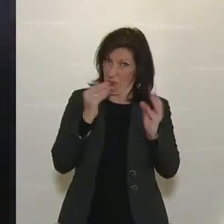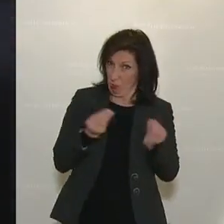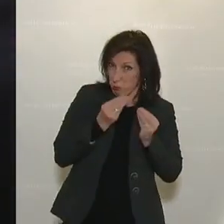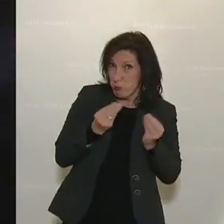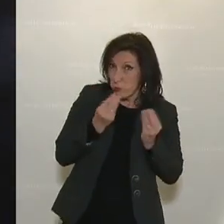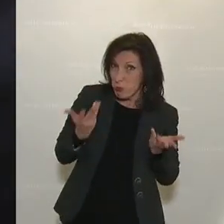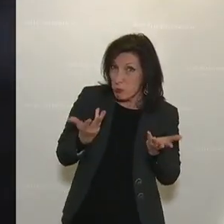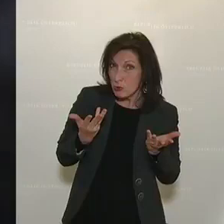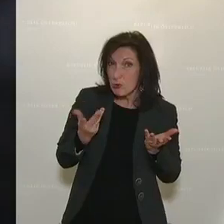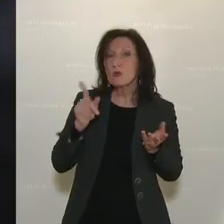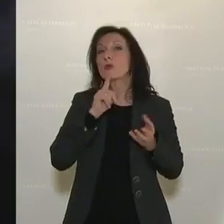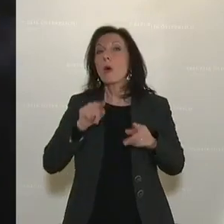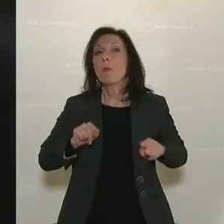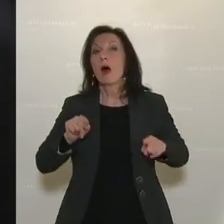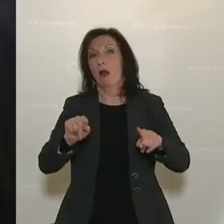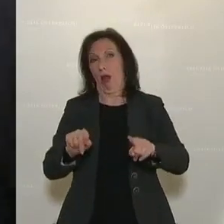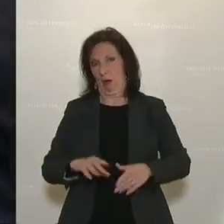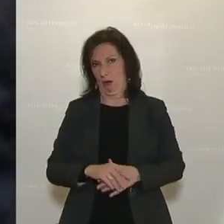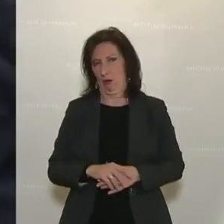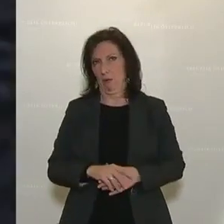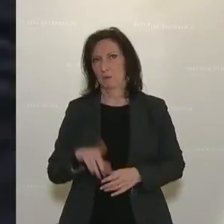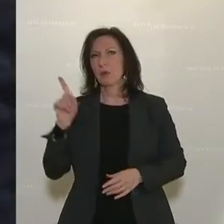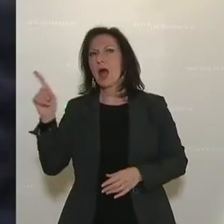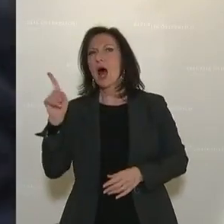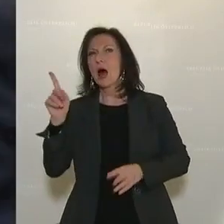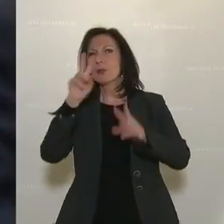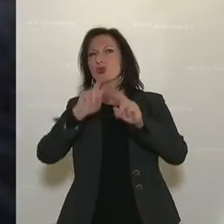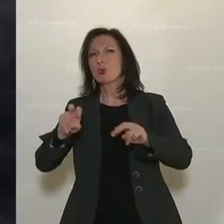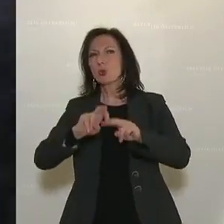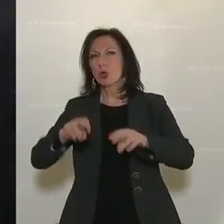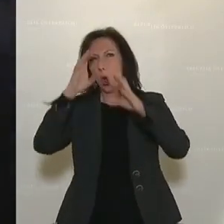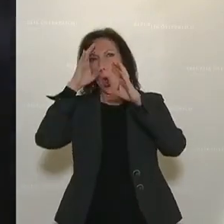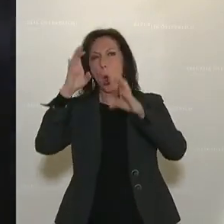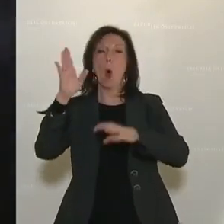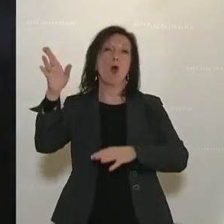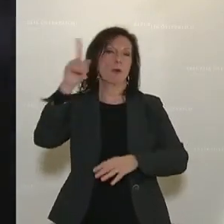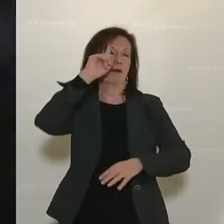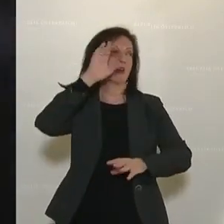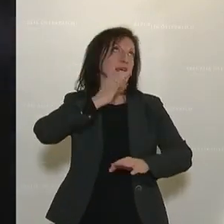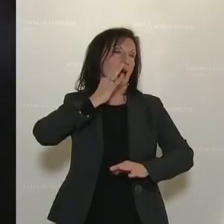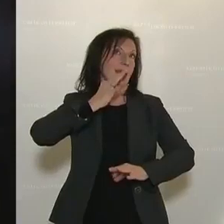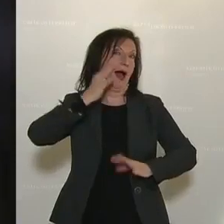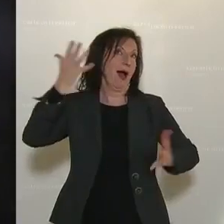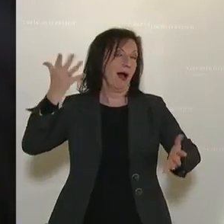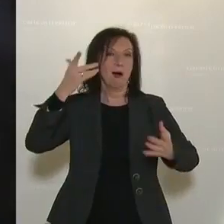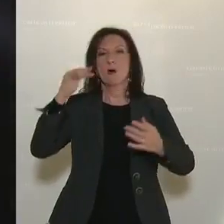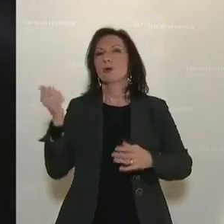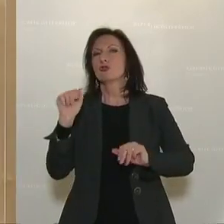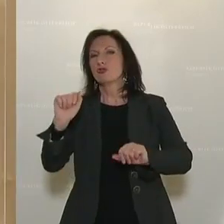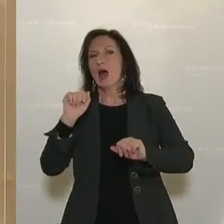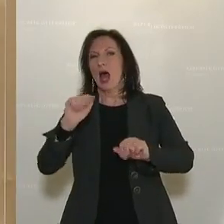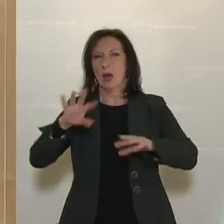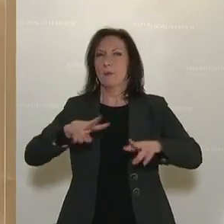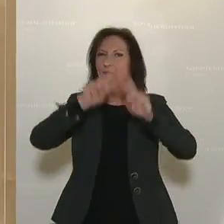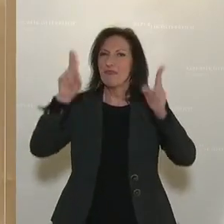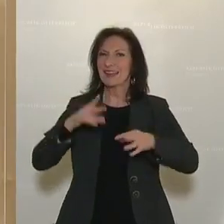waren. Das war bestenfalls begleitend. Und das passt auch zu Studien, weil die ÖVP kennt sich ja da sehr gut aus und gerne die WHO zitiert, zu